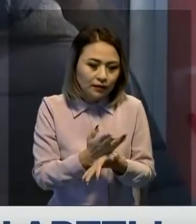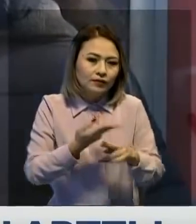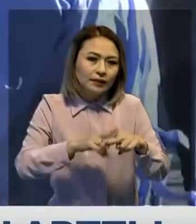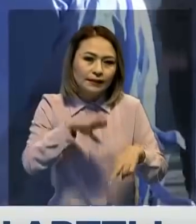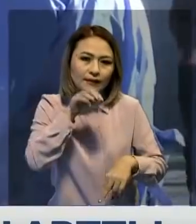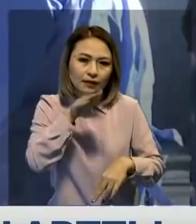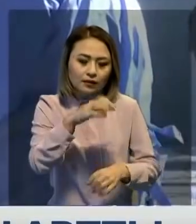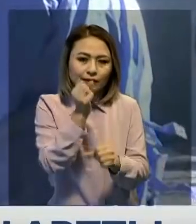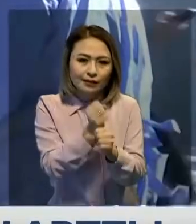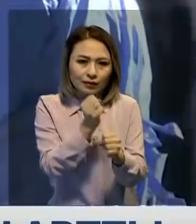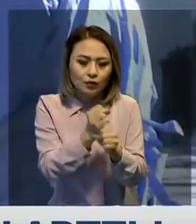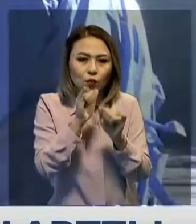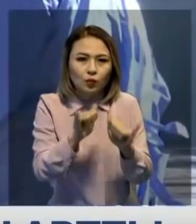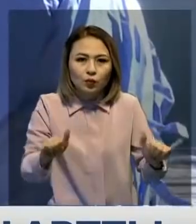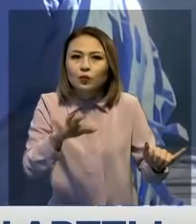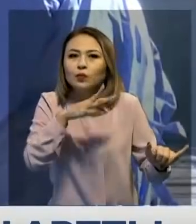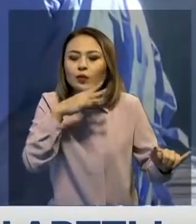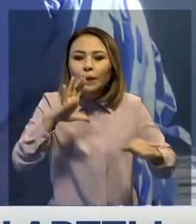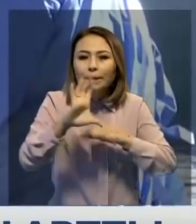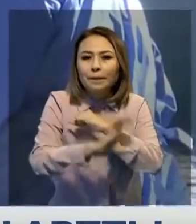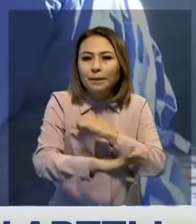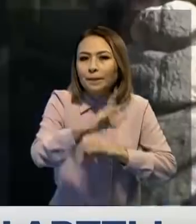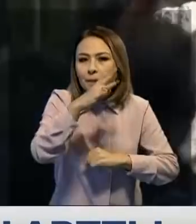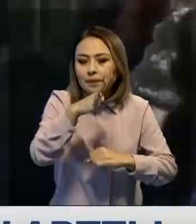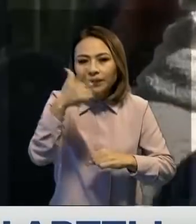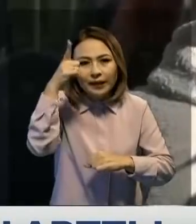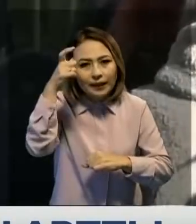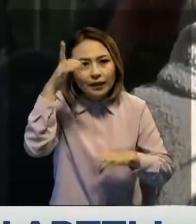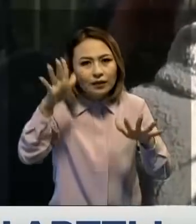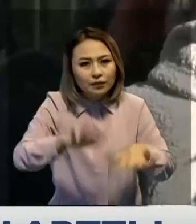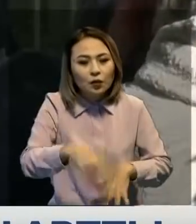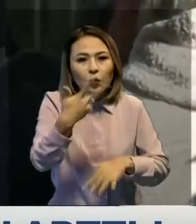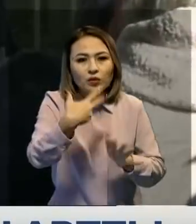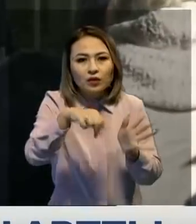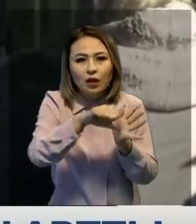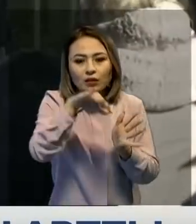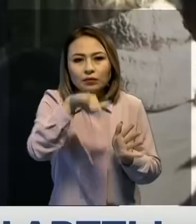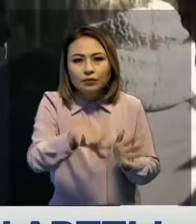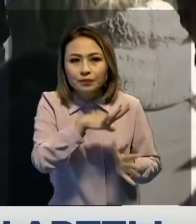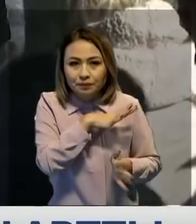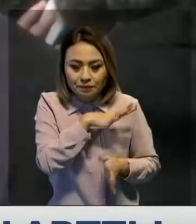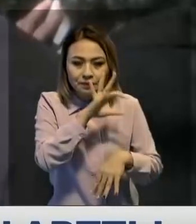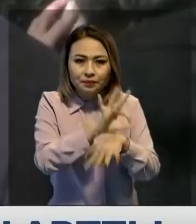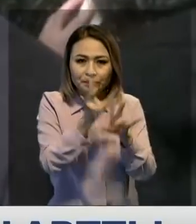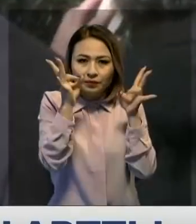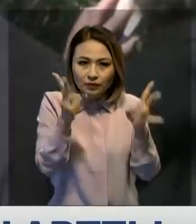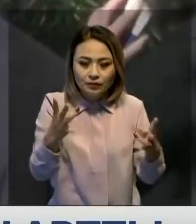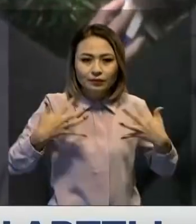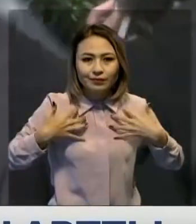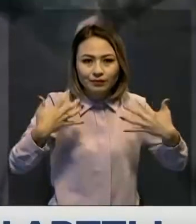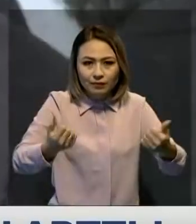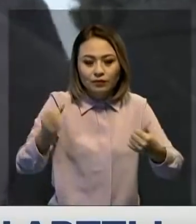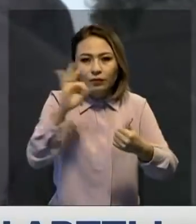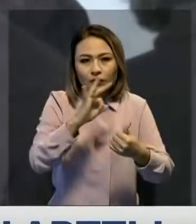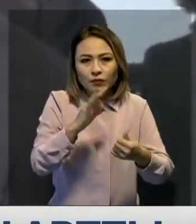тестіле орталығына келіпшілер көбейді. Сонғы бір тәуілікте Грек елінде 36 мүңнан асадам дертке шалдыққан. Елдің денсауық сақтау